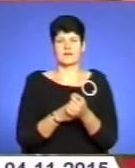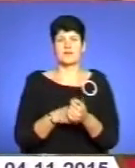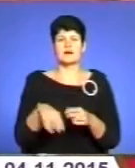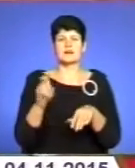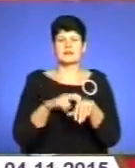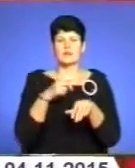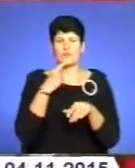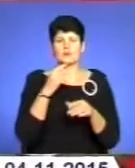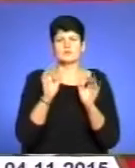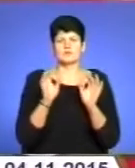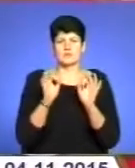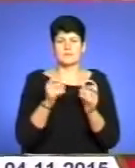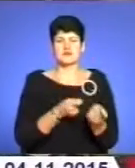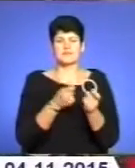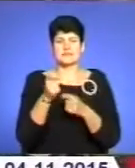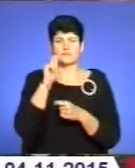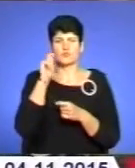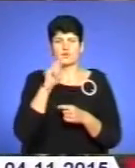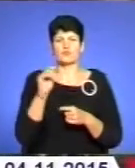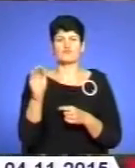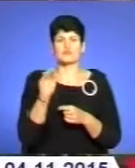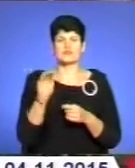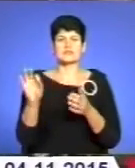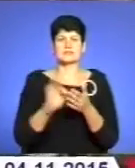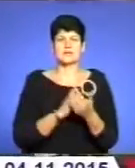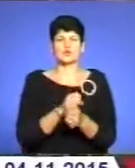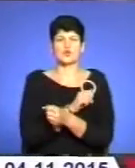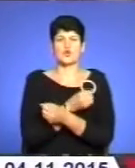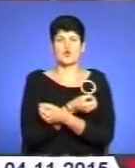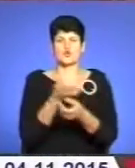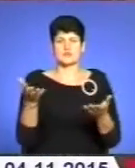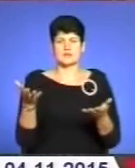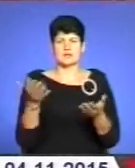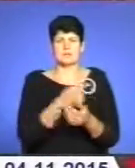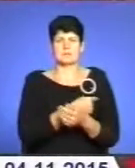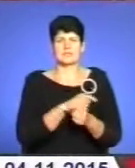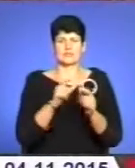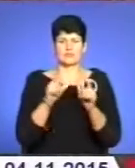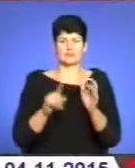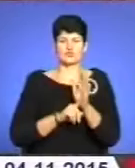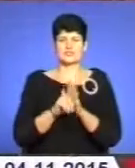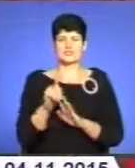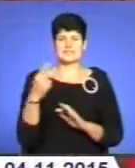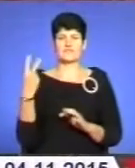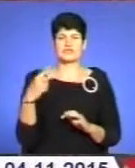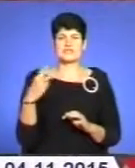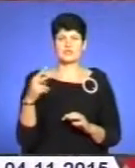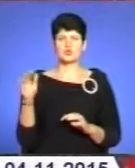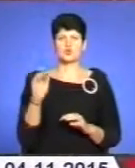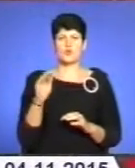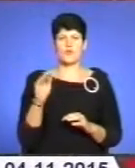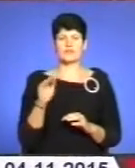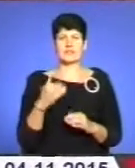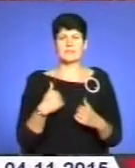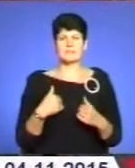вакцина безпечна, привезли її до України у жовтні і відразу роздали медичним закладам. Починаючи з 20 жовтня,